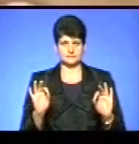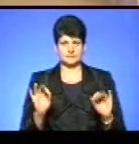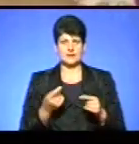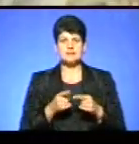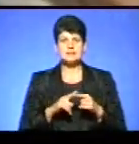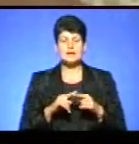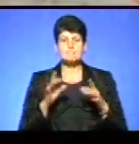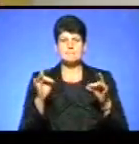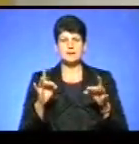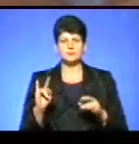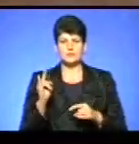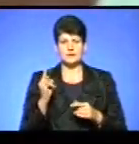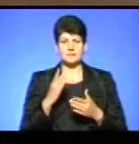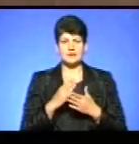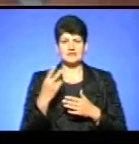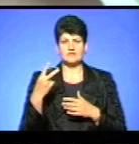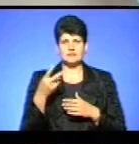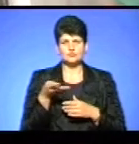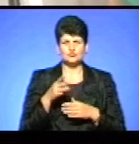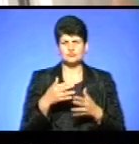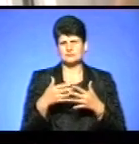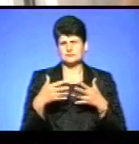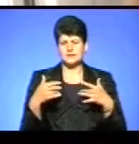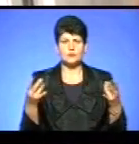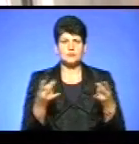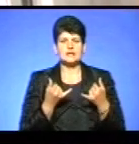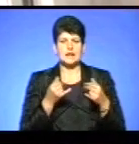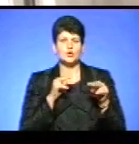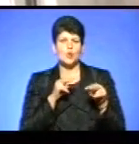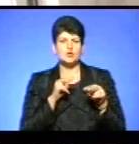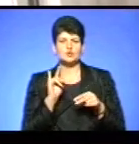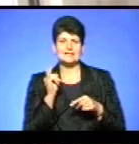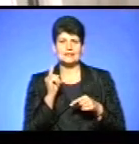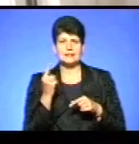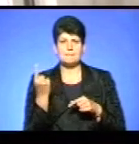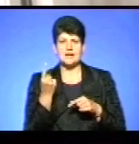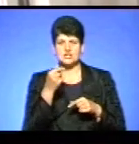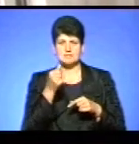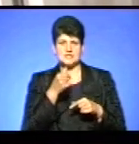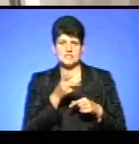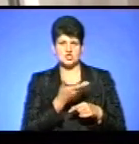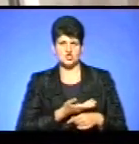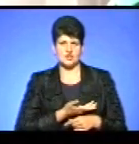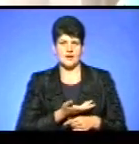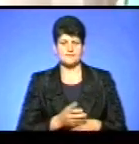пакунок малюка містить більше 20 найменувань товарів, необхідних для догляду за дитиною у першій місяці життя.